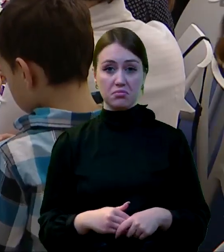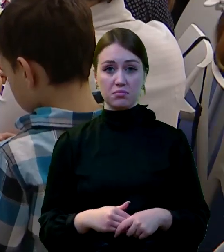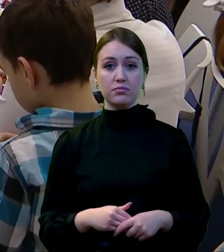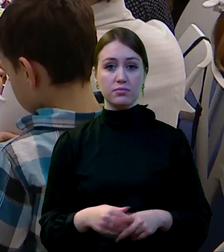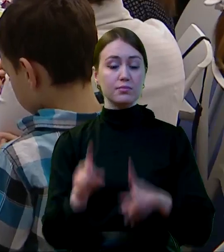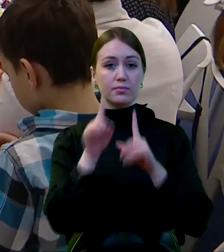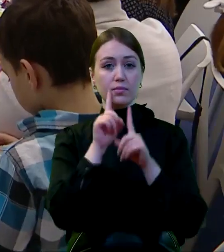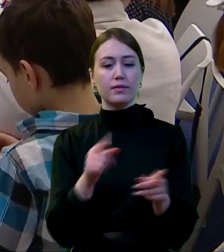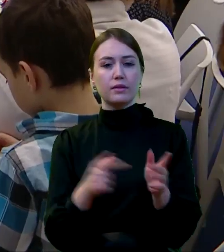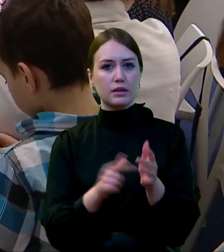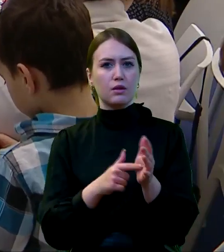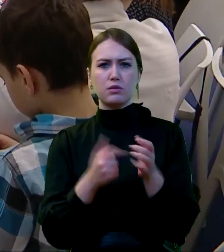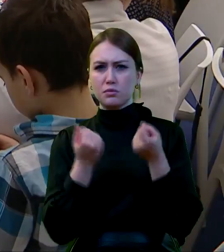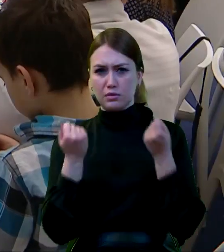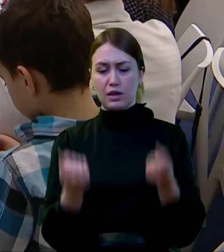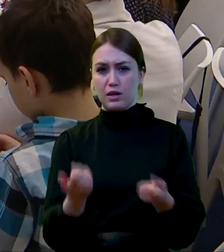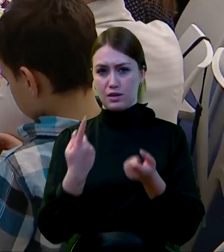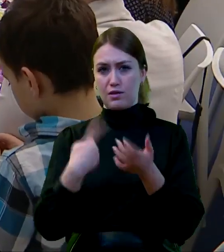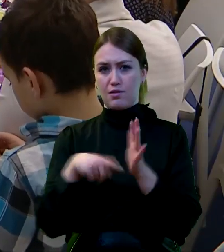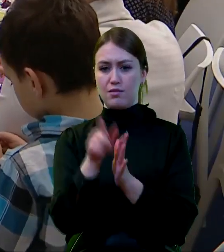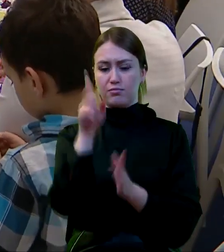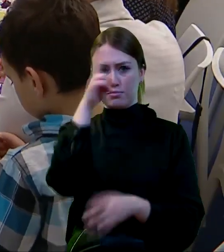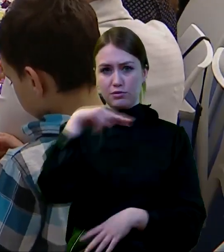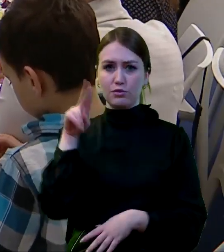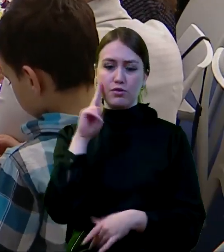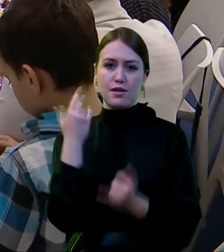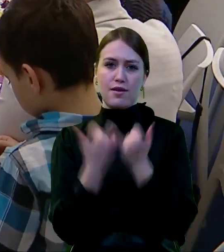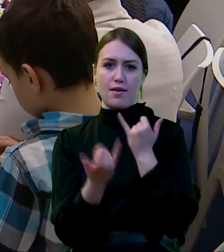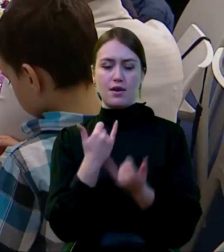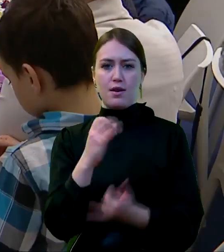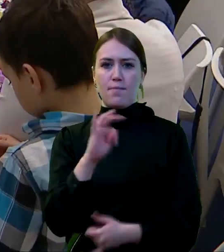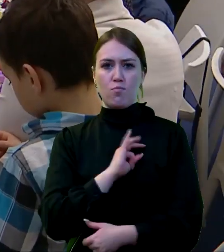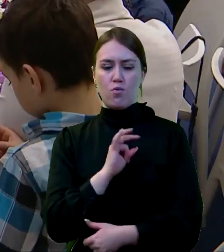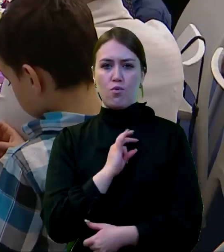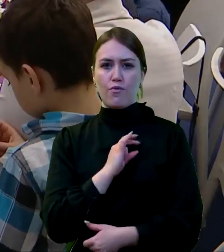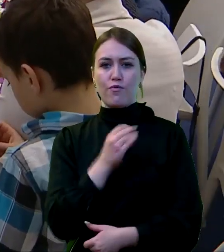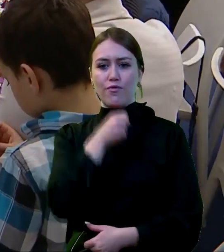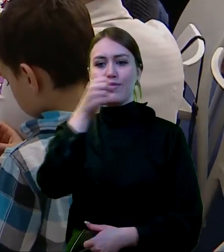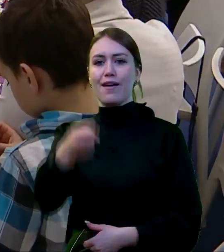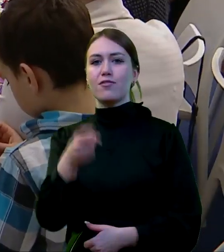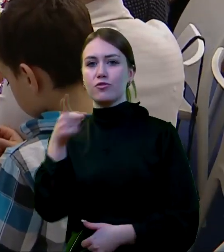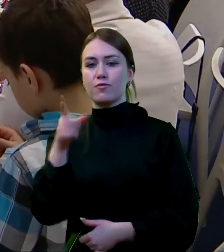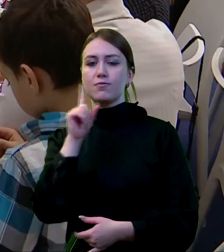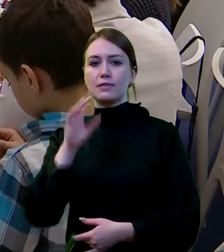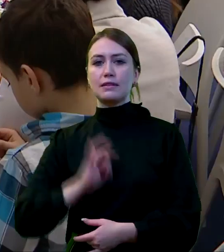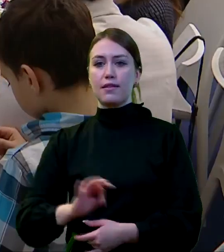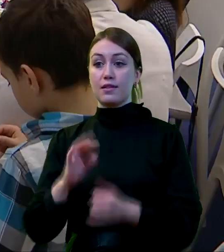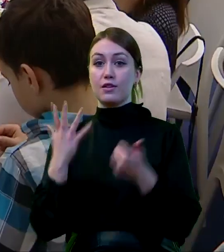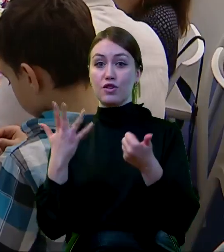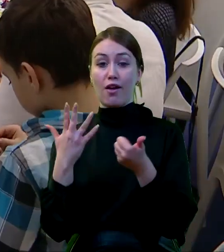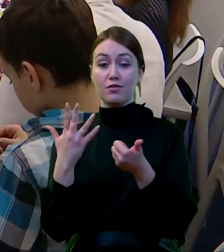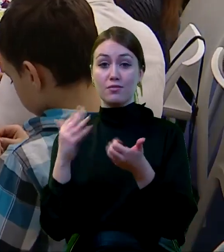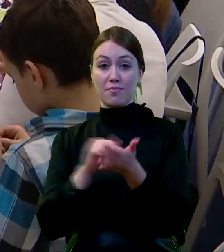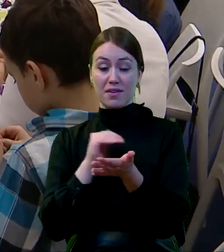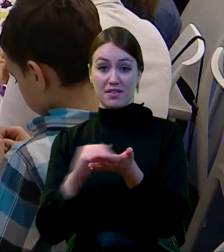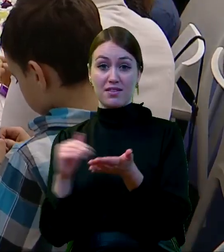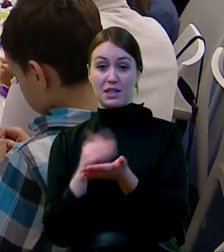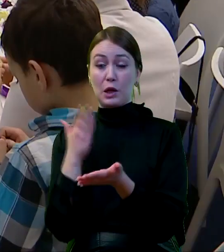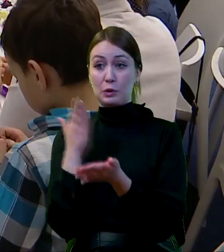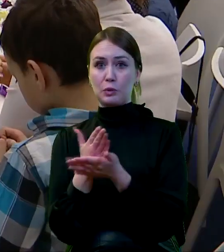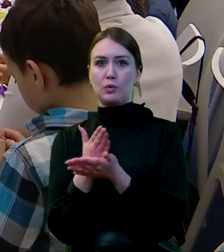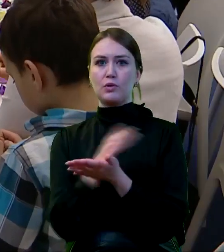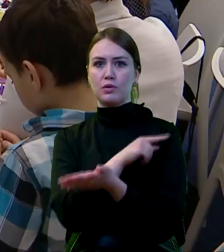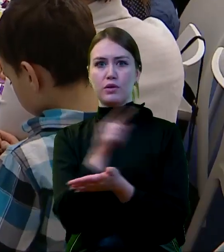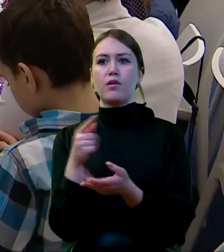naprawdę ogromnie trudne dla rodzica. Było dla mnie, kiedy mój starszy syn po 6 miesiącach już w zasadzie